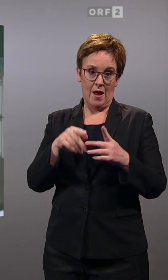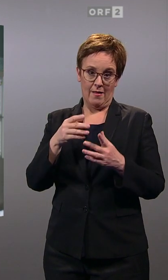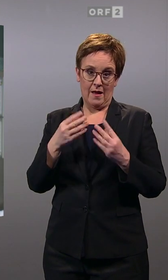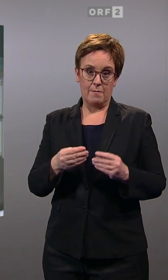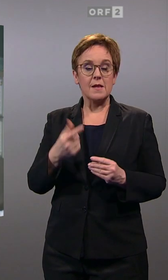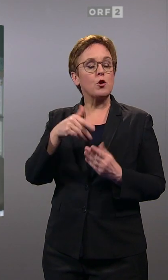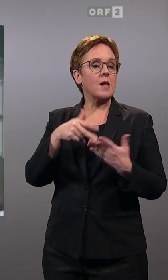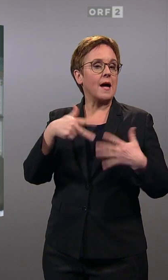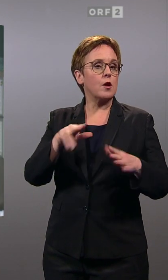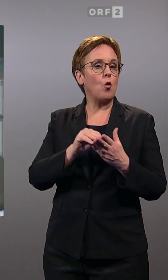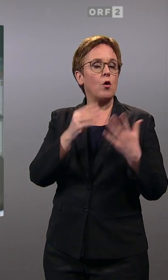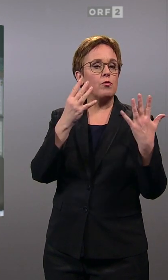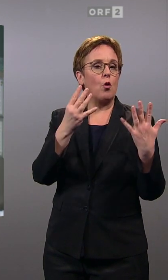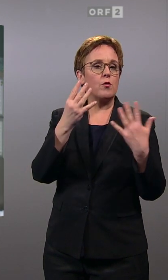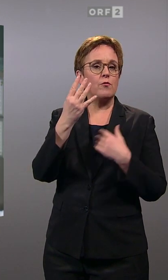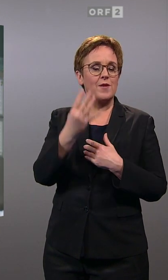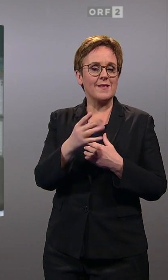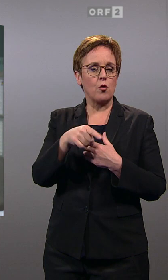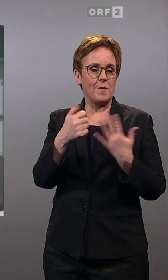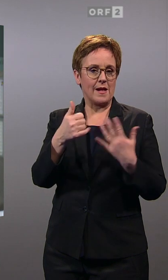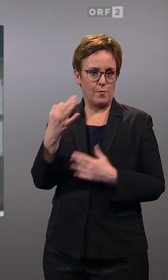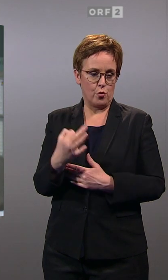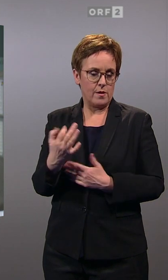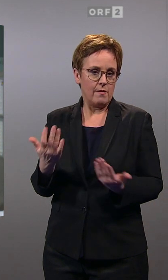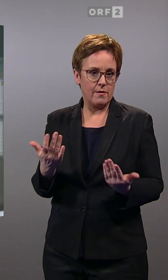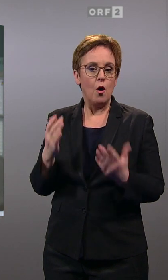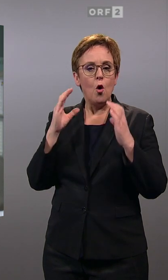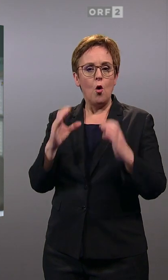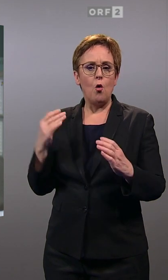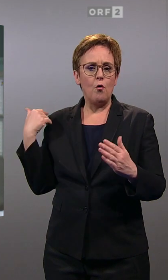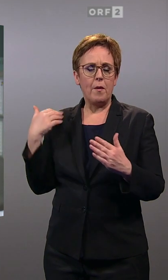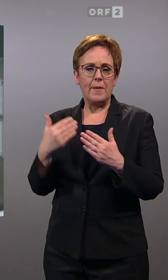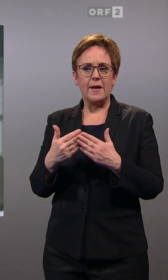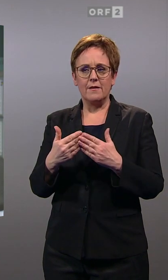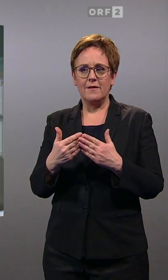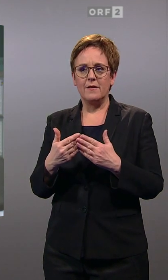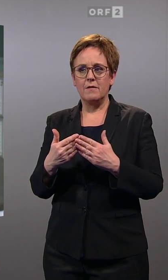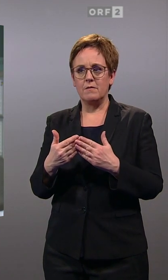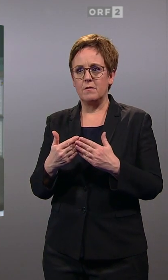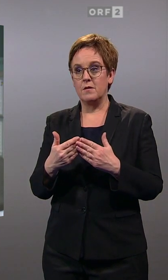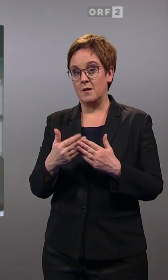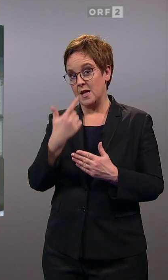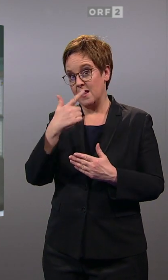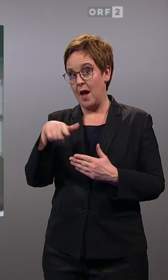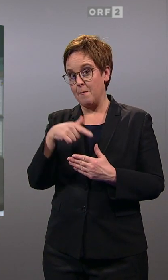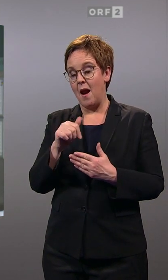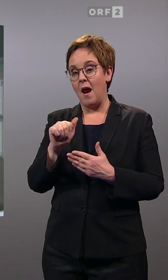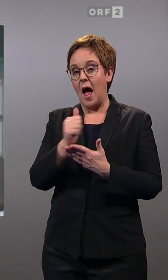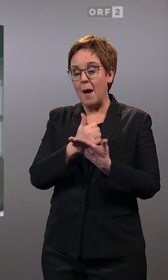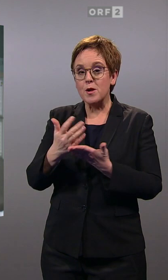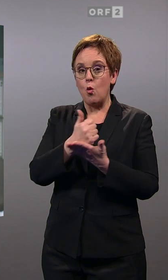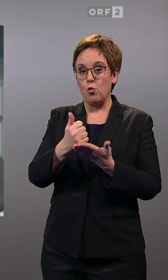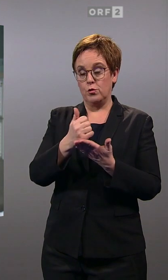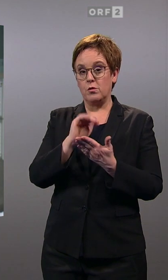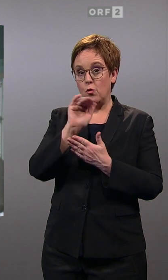da waren es noch 49,6 Prozent. Und bisher hat die ÖVP, um das einzuordnen, auch erst zweimal die absolute Mehrheit in